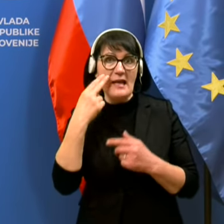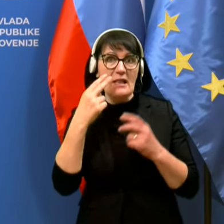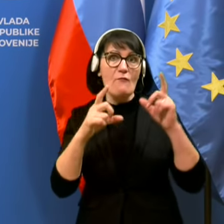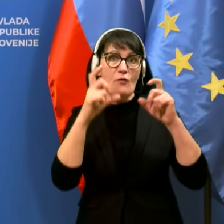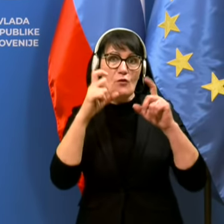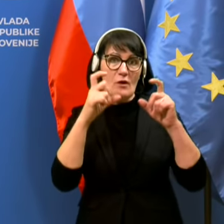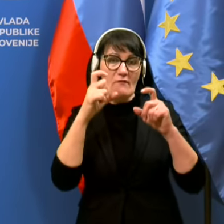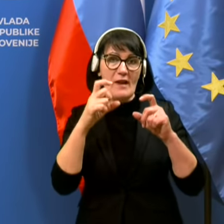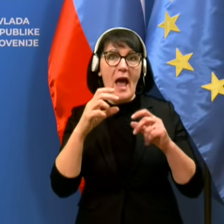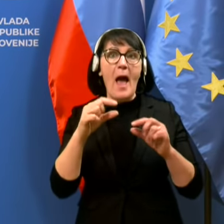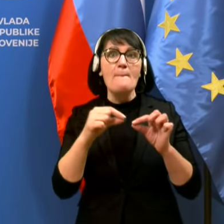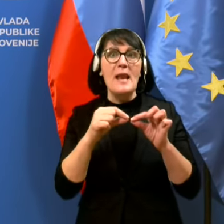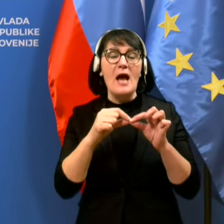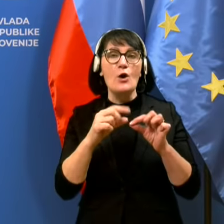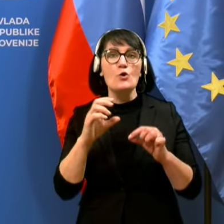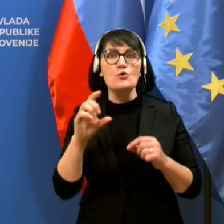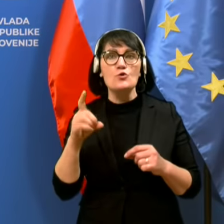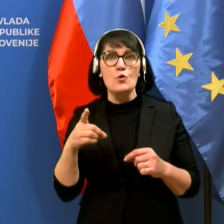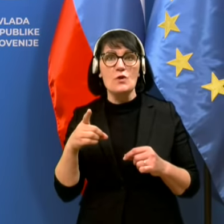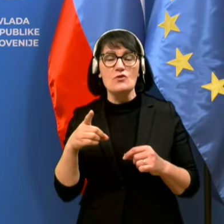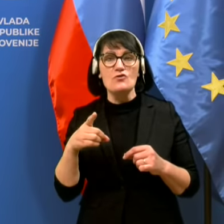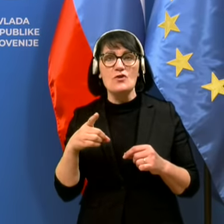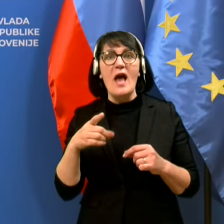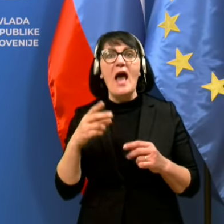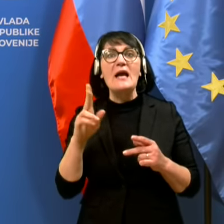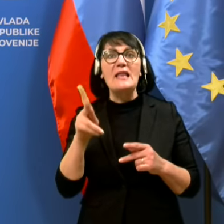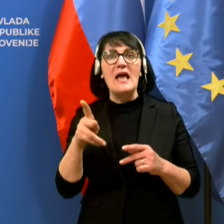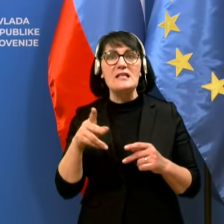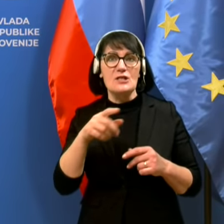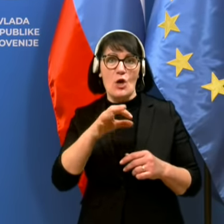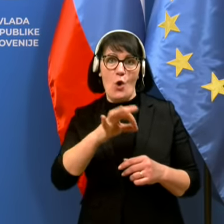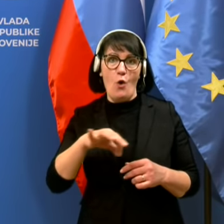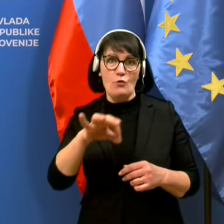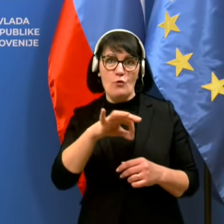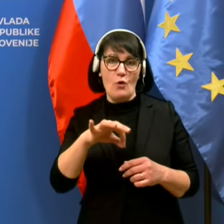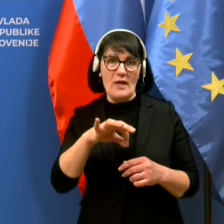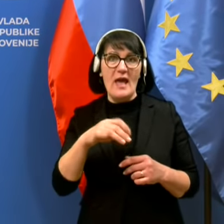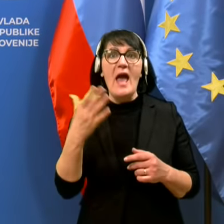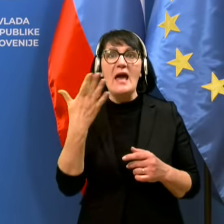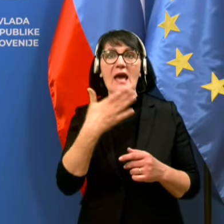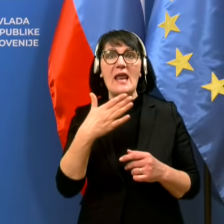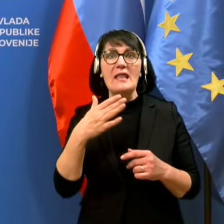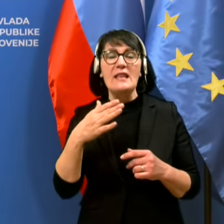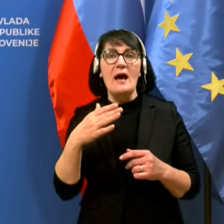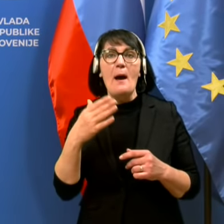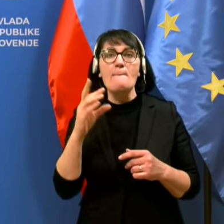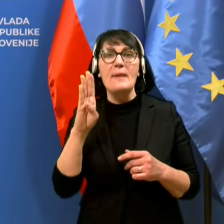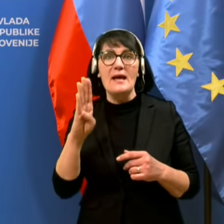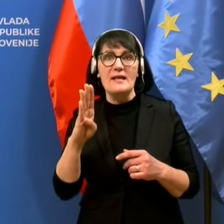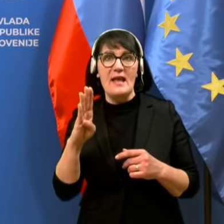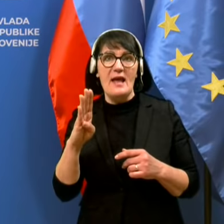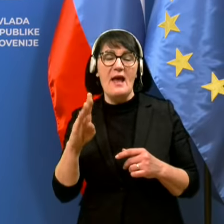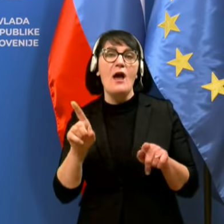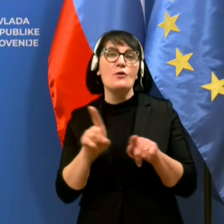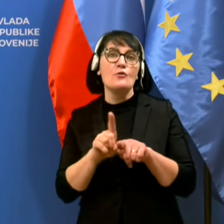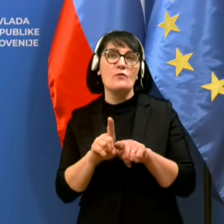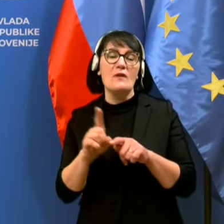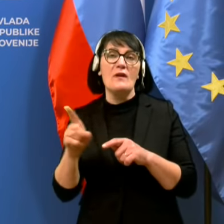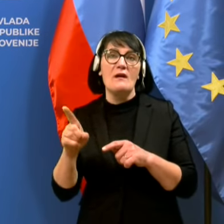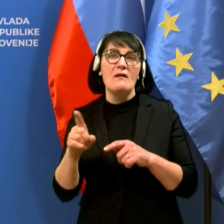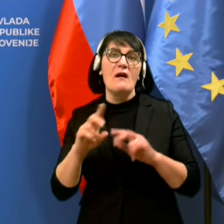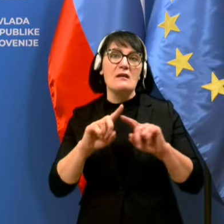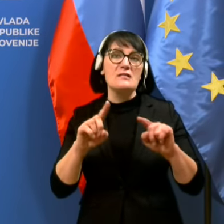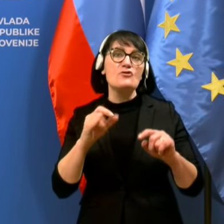z Kanarskih otokov, Helena Blagne, nekje v tropih, influencerka Alja Pernev, Punta Kani v Dominikanski republiki,